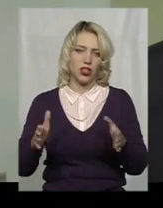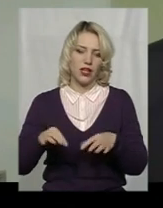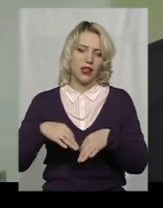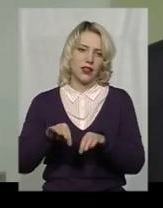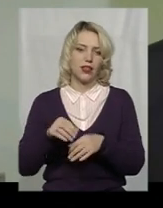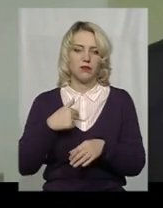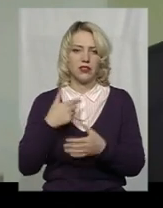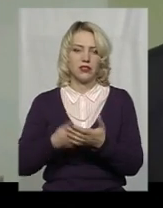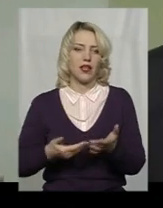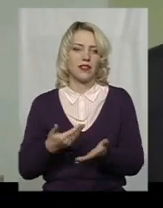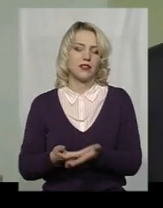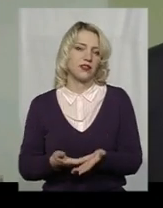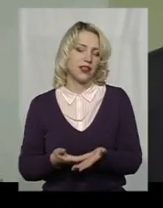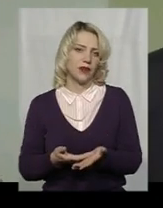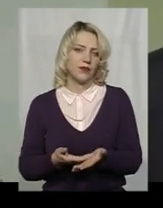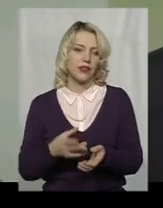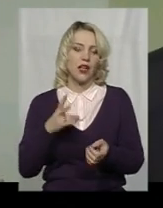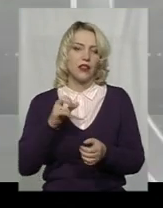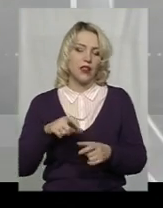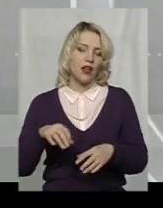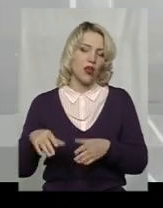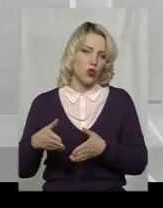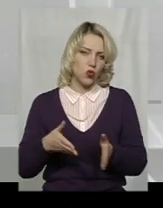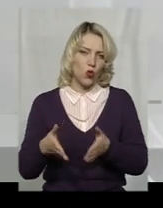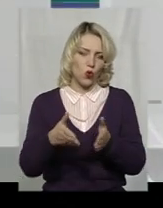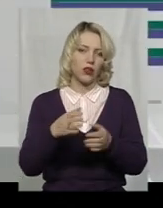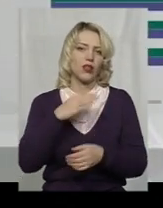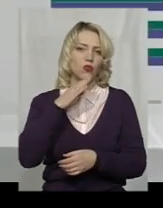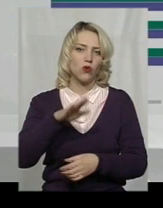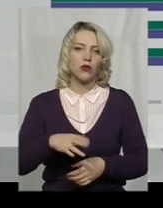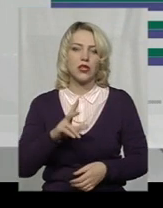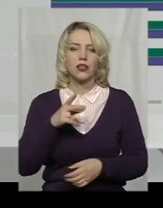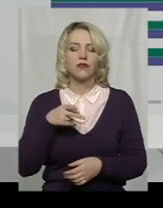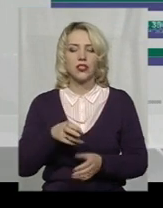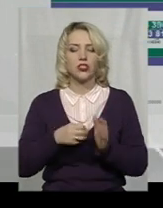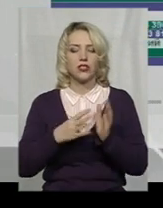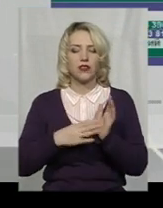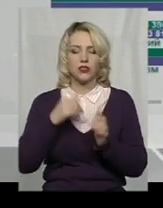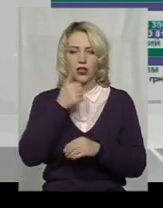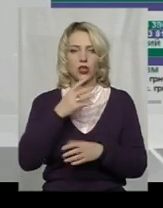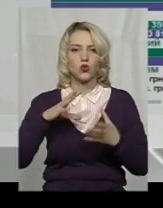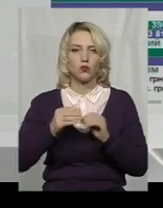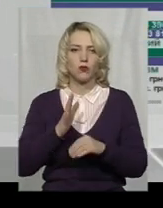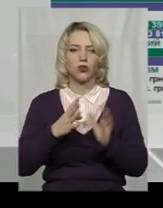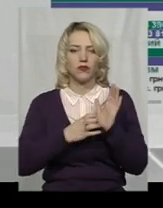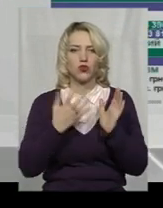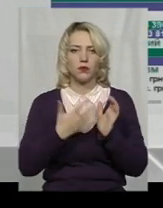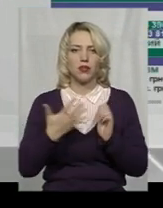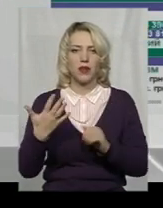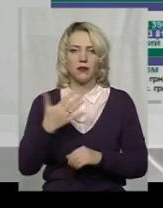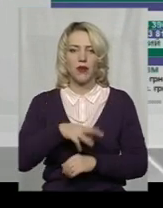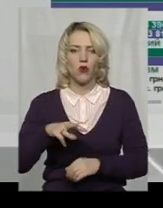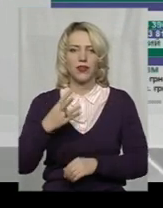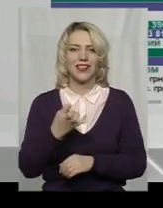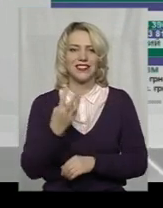Мені здається, на дороги досить. На 2019 рік сума на освіту становитиме 955 мільйонів